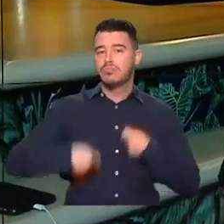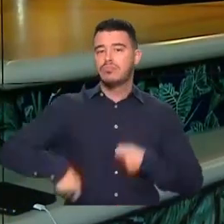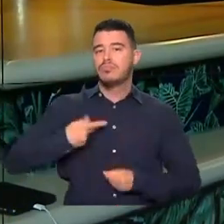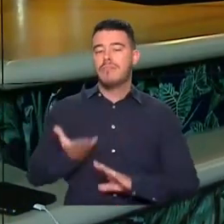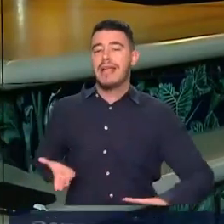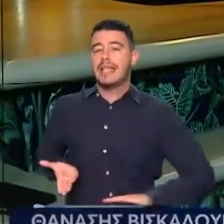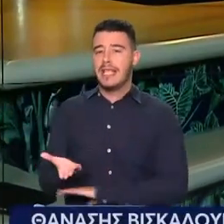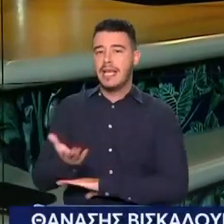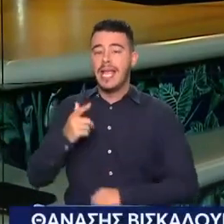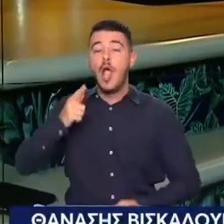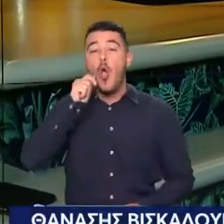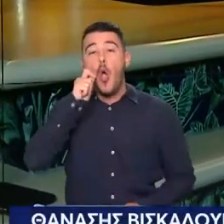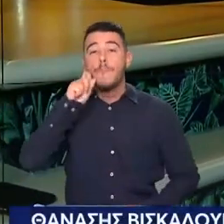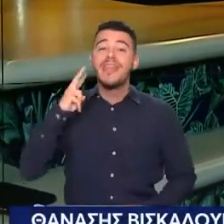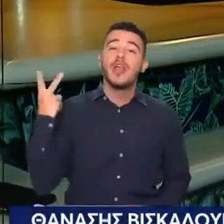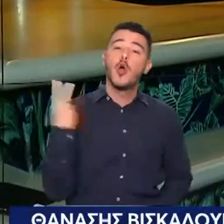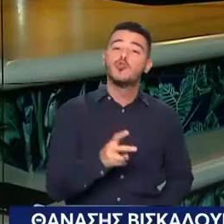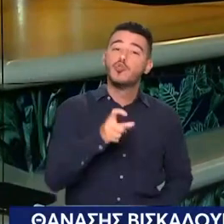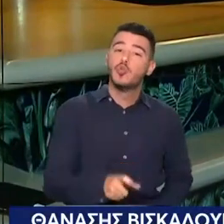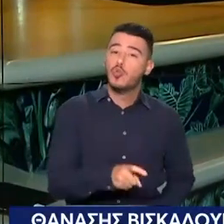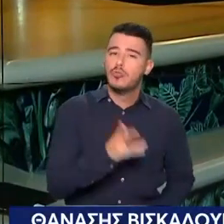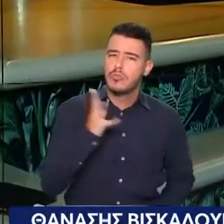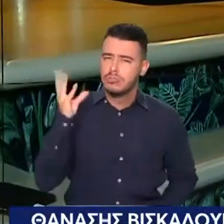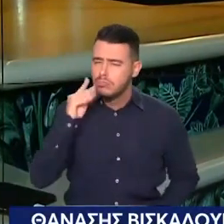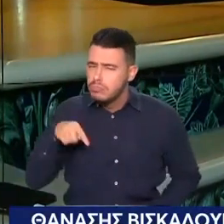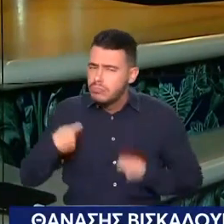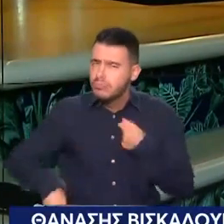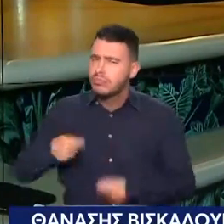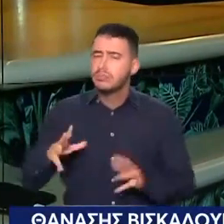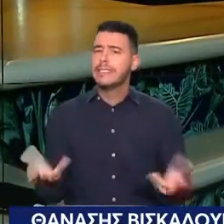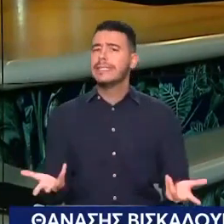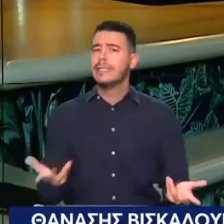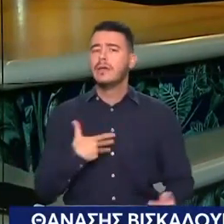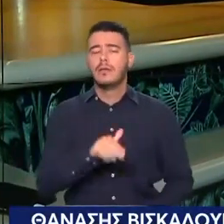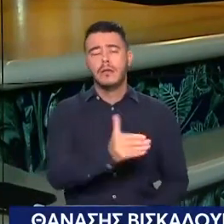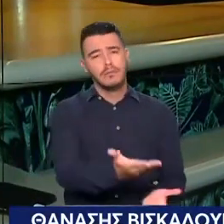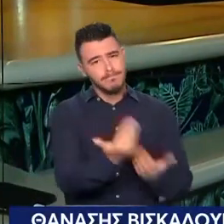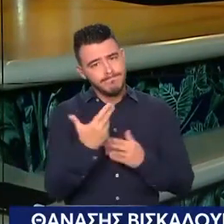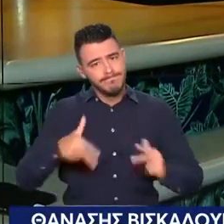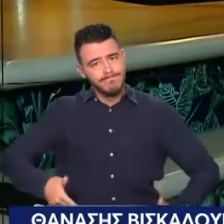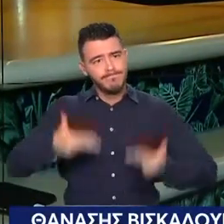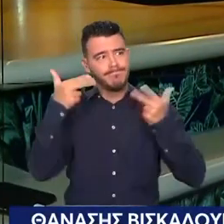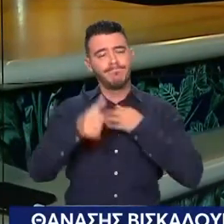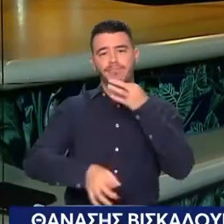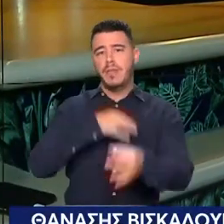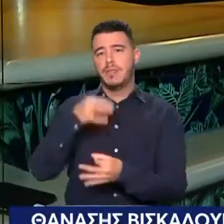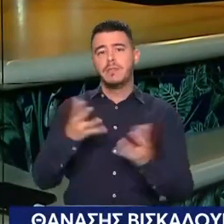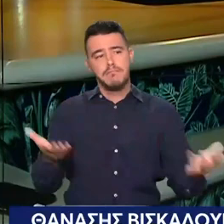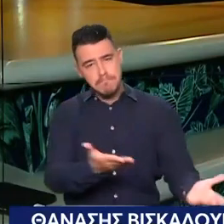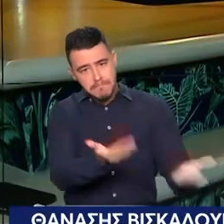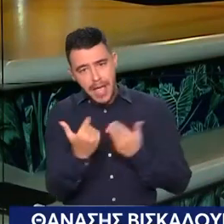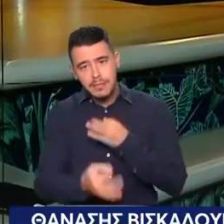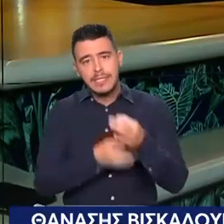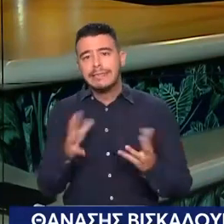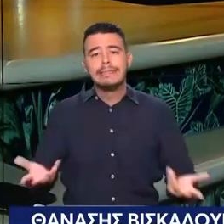μάλιστα για τον πεθερό του Του ζήτησαν αν εδώ να μας πει Τι ακριβώς σημαίνει και για να ψαχτεί αυτό που καταγγελεί Γιατί είναι πάρα πολύ σοβαρό Πες μας βρεθανάση